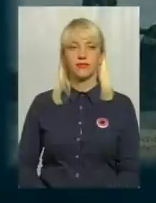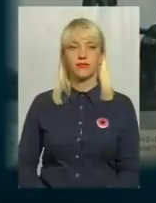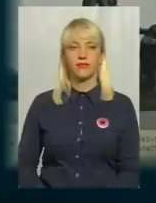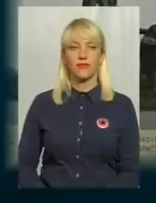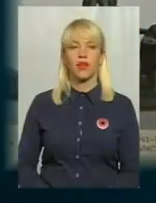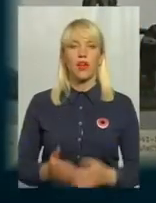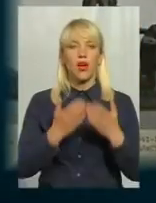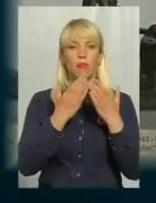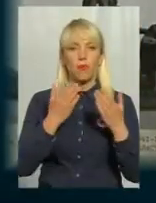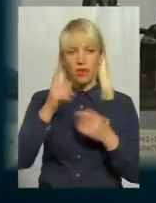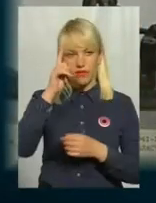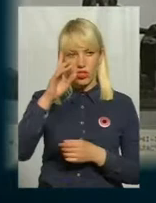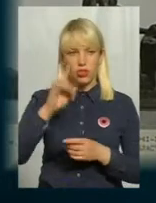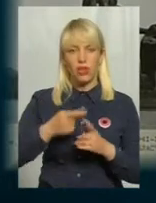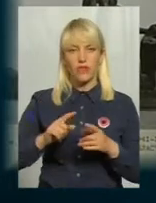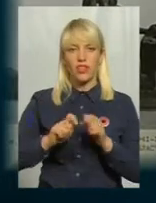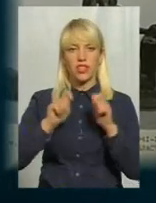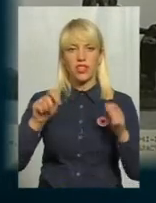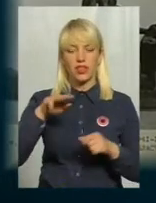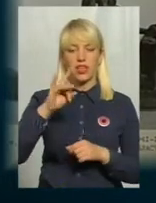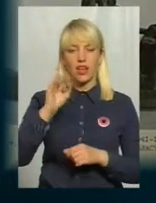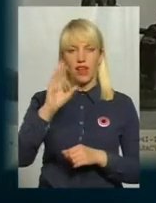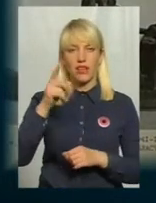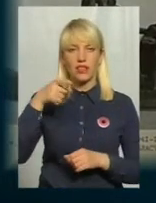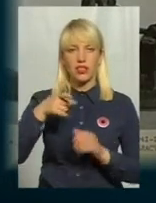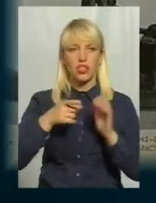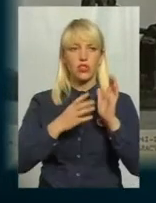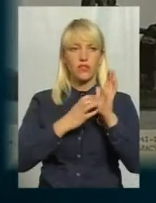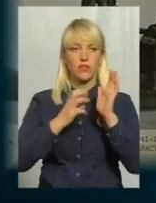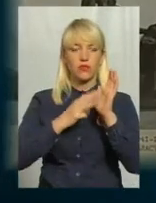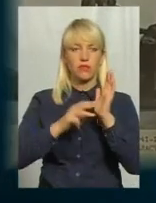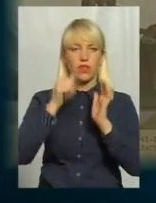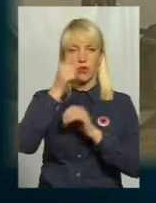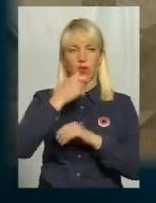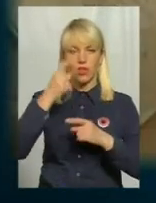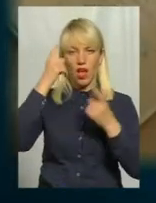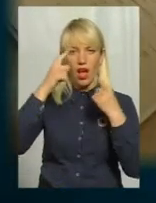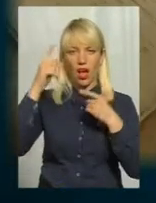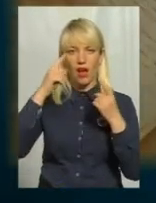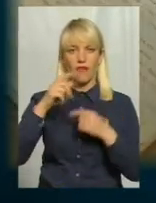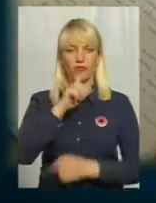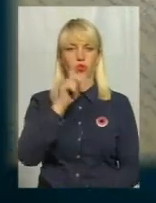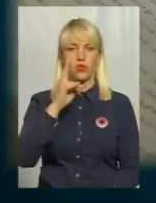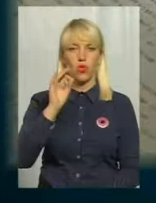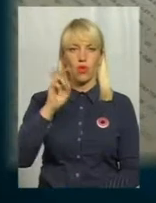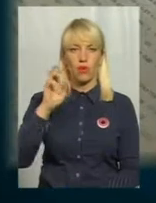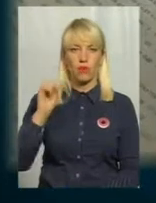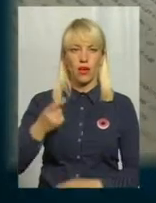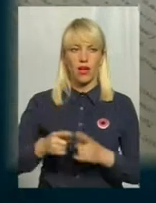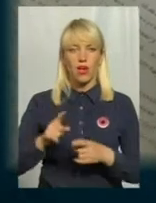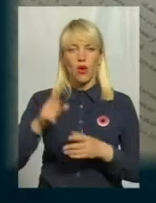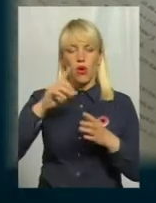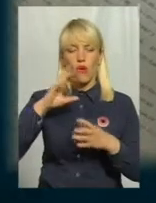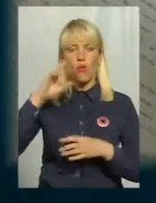Меморіал вічної слави у Хмельницькому відкритий в травні 1973 року. Його автор – скульптор Валентин Зноба. Меморіал у вічної